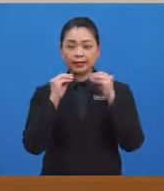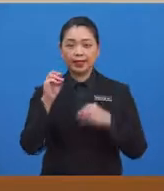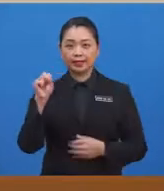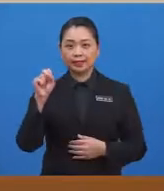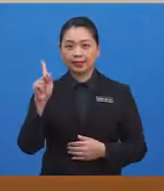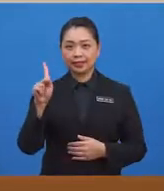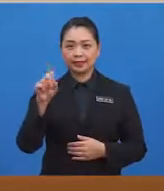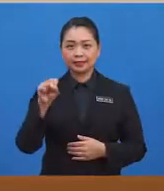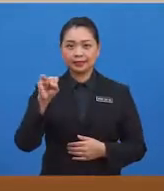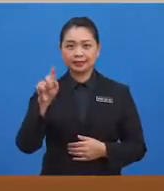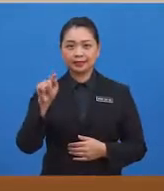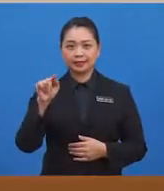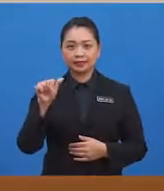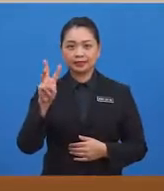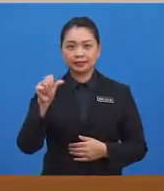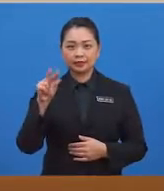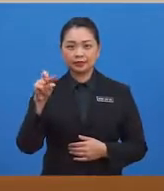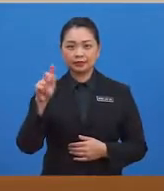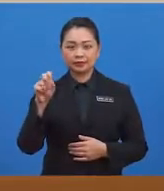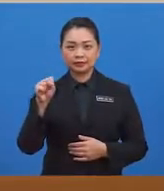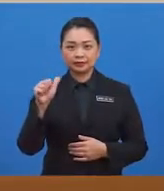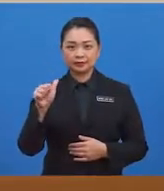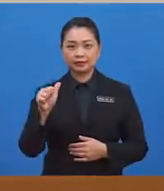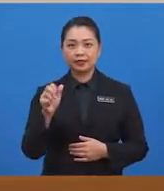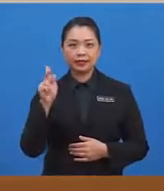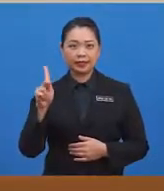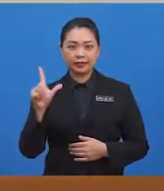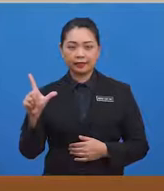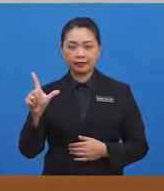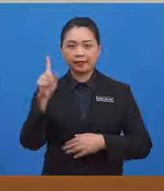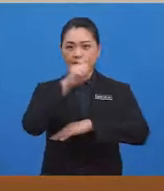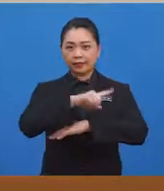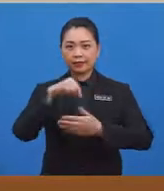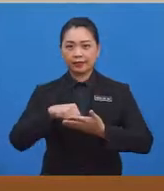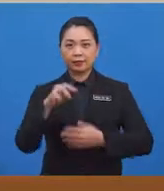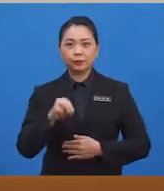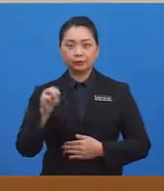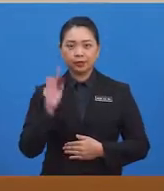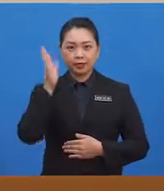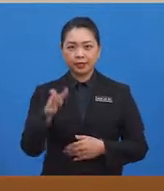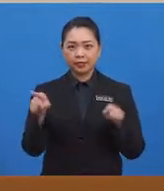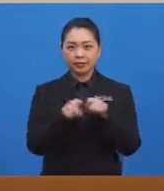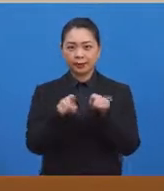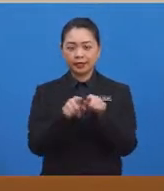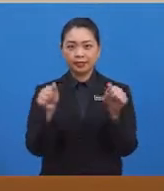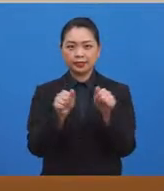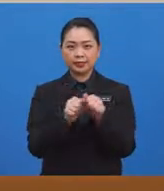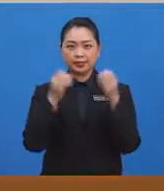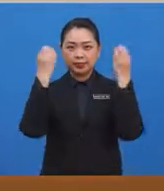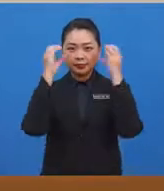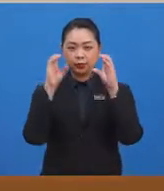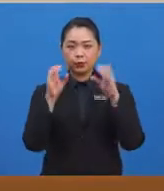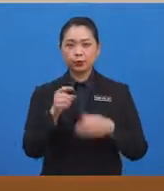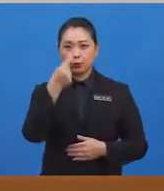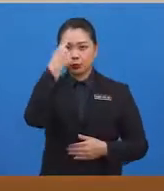Kuala Lumpur Hari ini, murid-murid akan bersama Cikgu Sari untuk